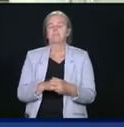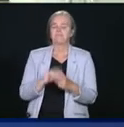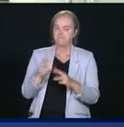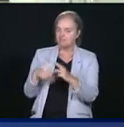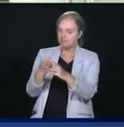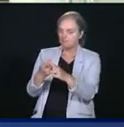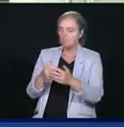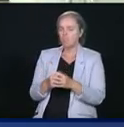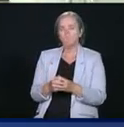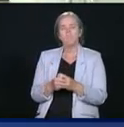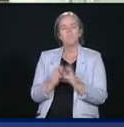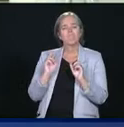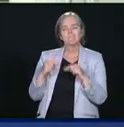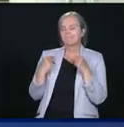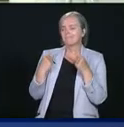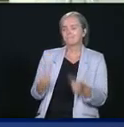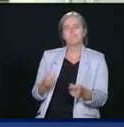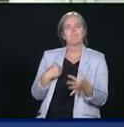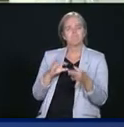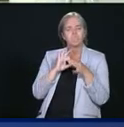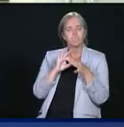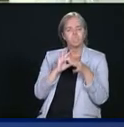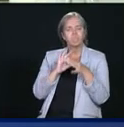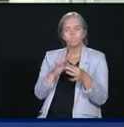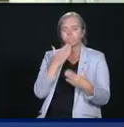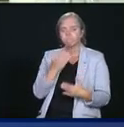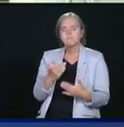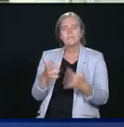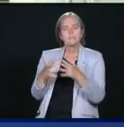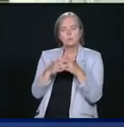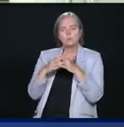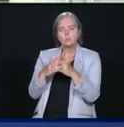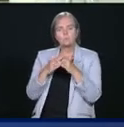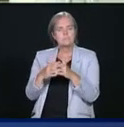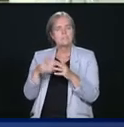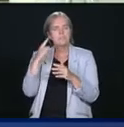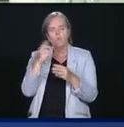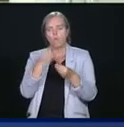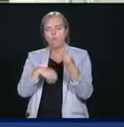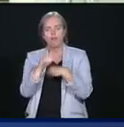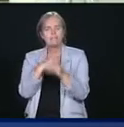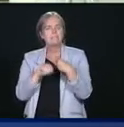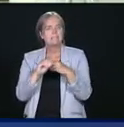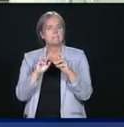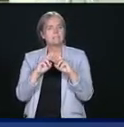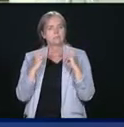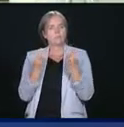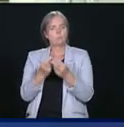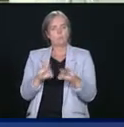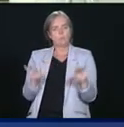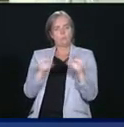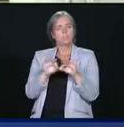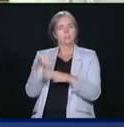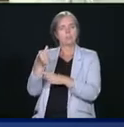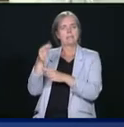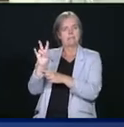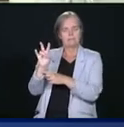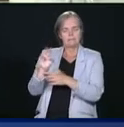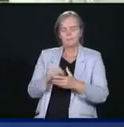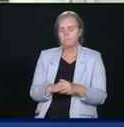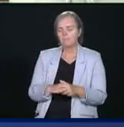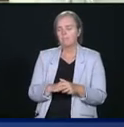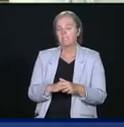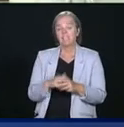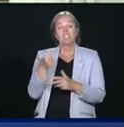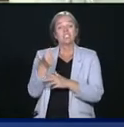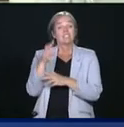travaillons avec les États-Unis pour nous coordonner et tenir la réunion du G7. C'est très important de